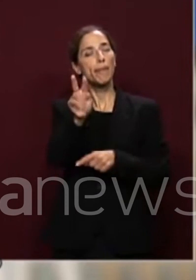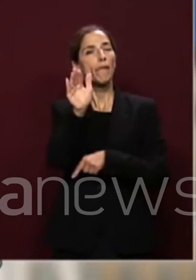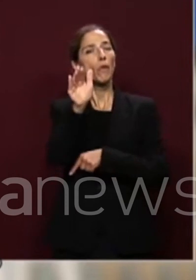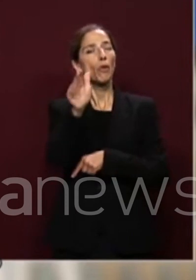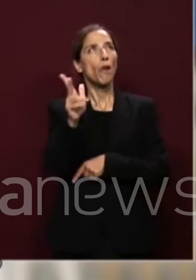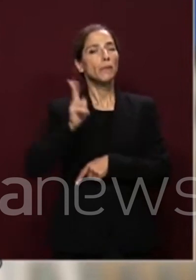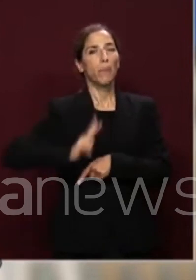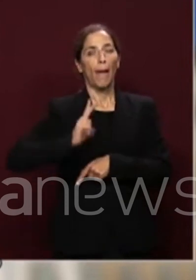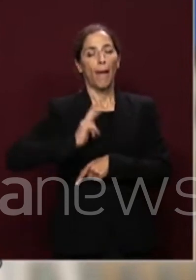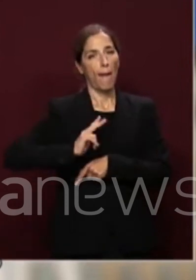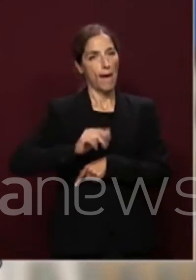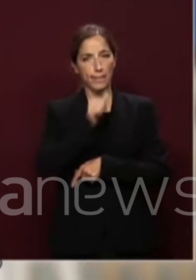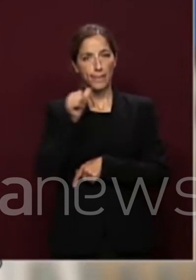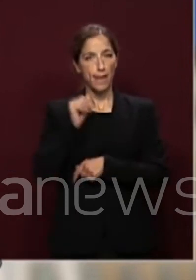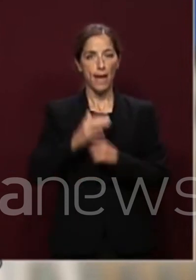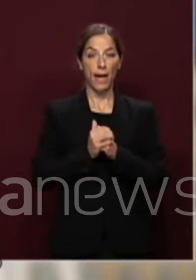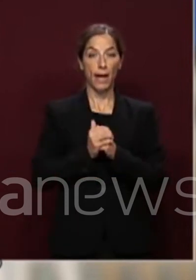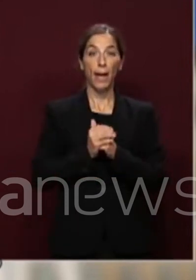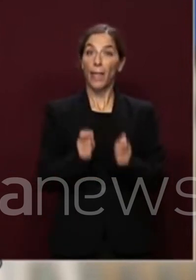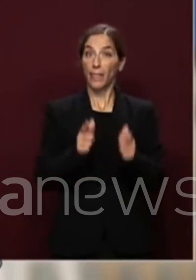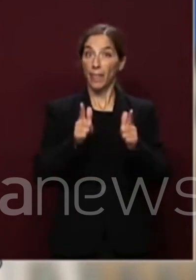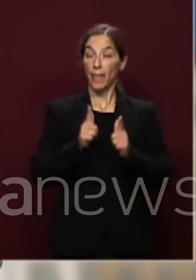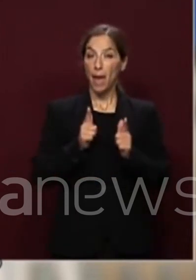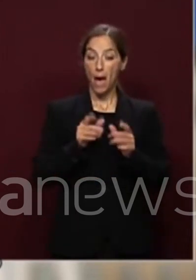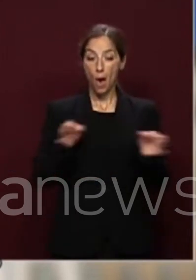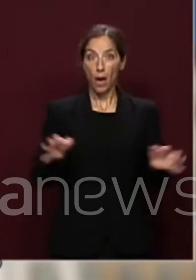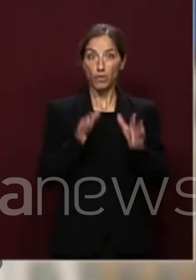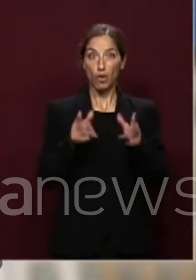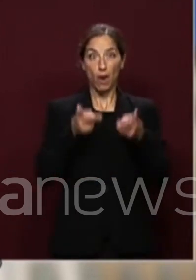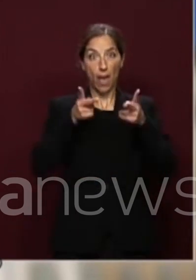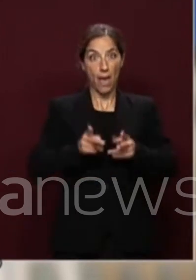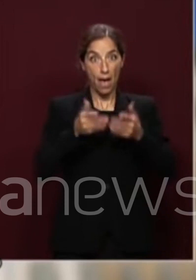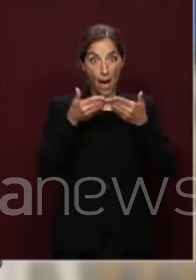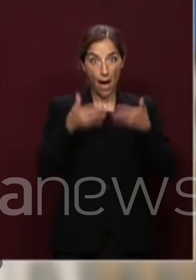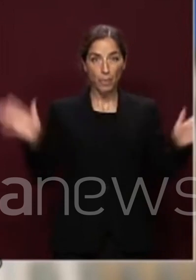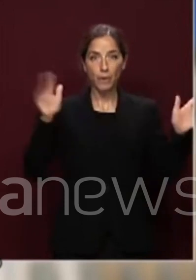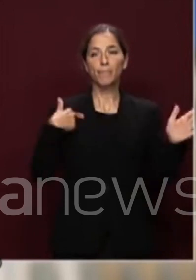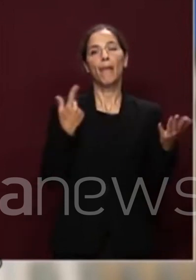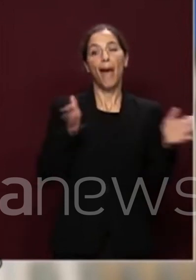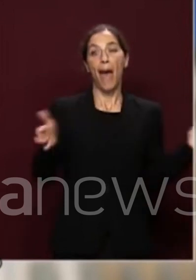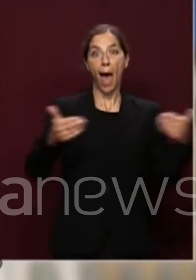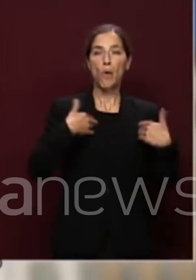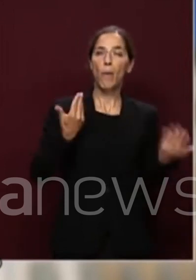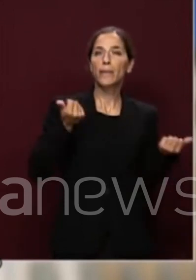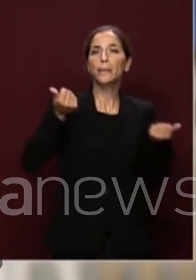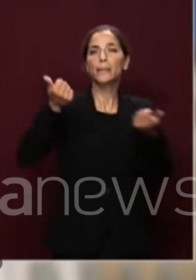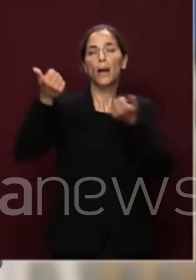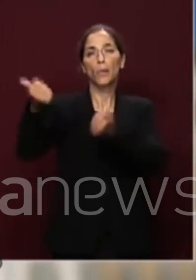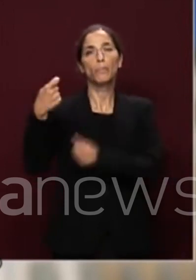Permettetemi in apertura della seduta di rivolgere il saluto dell'Aula al Presidente della Repubblica Sergio Mattarella.